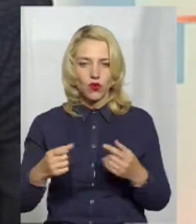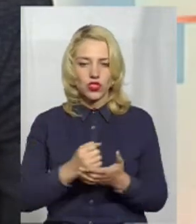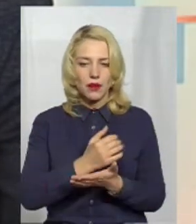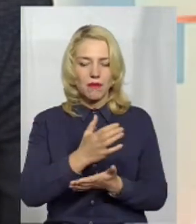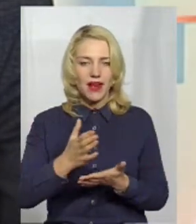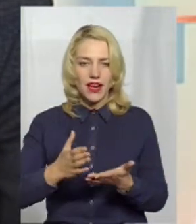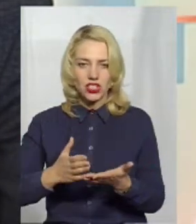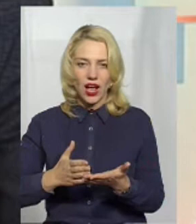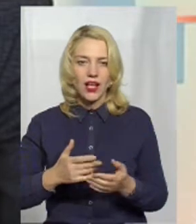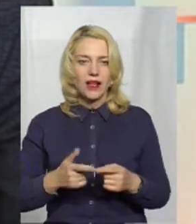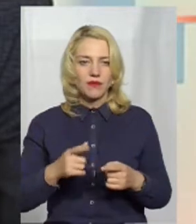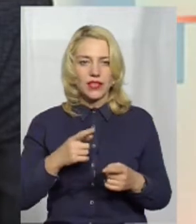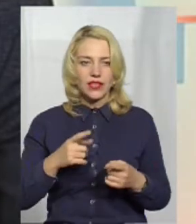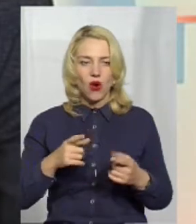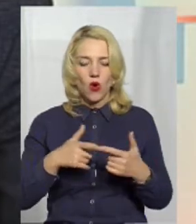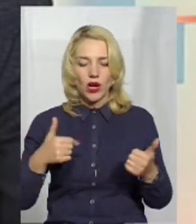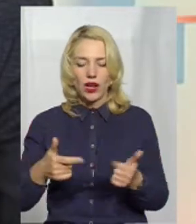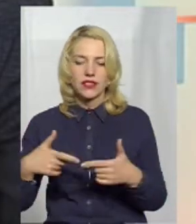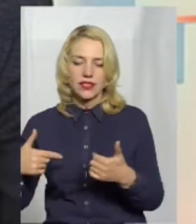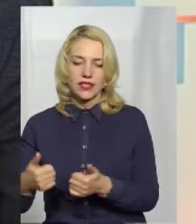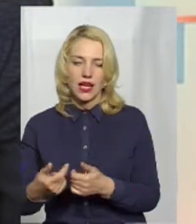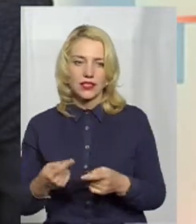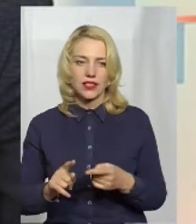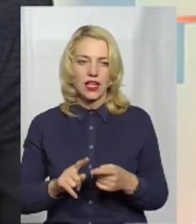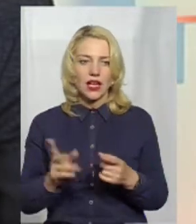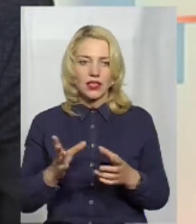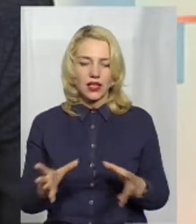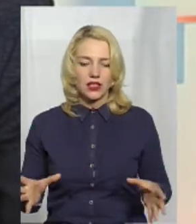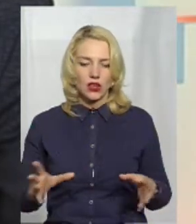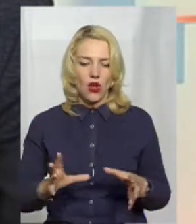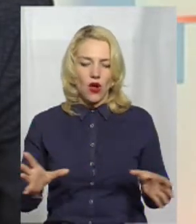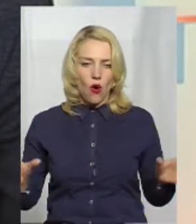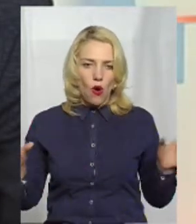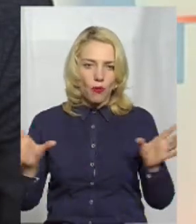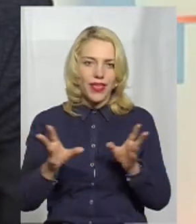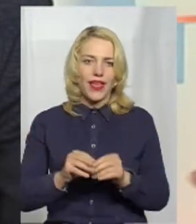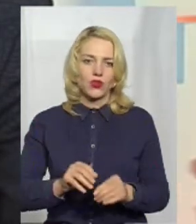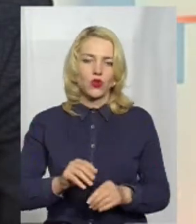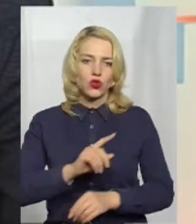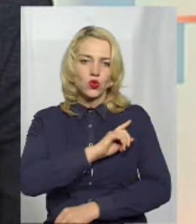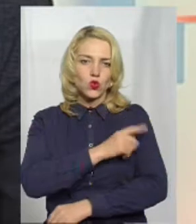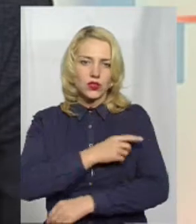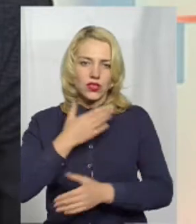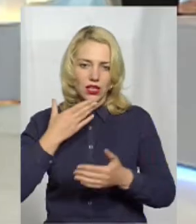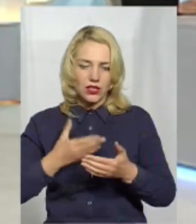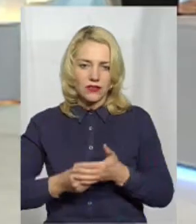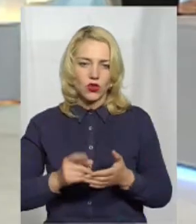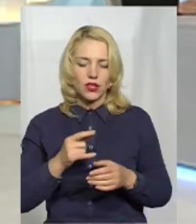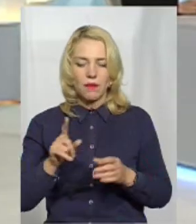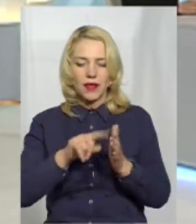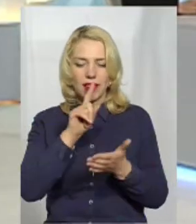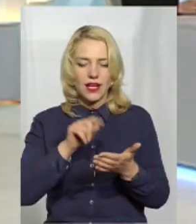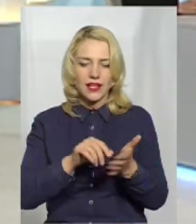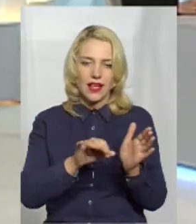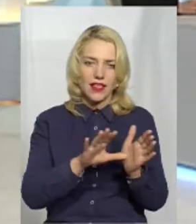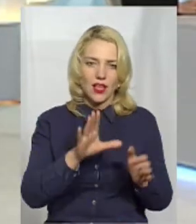цих країнах, які зараз дуже часто об'єднують зусилля, які саме стосуються цих питань, які я говорив, енергоефективності,